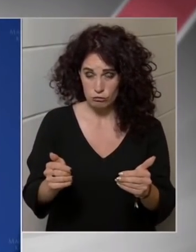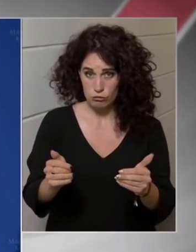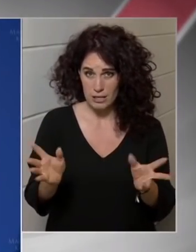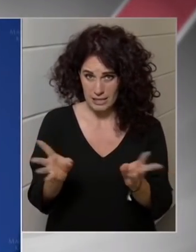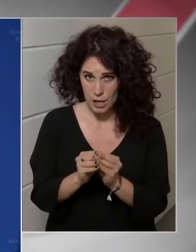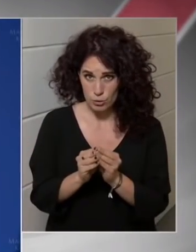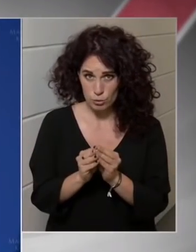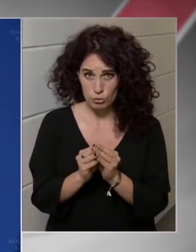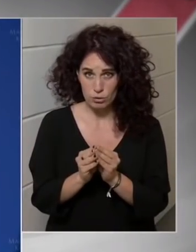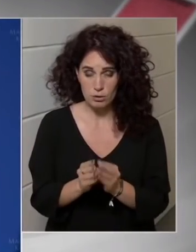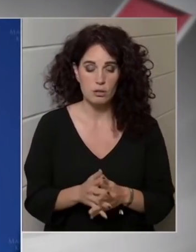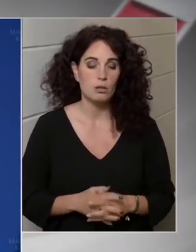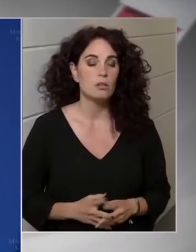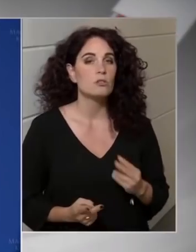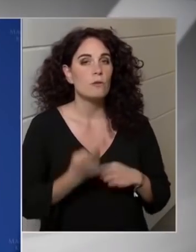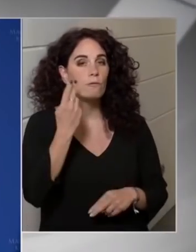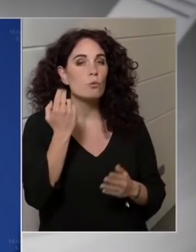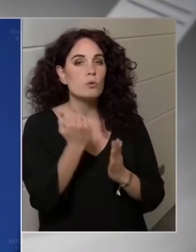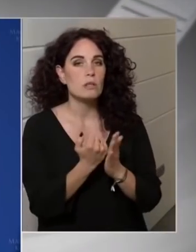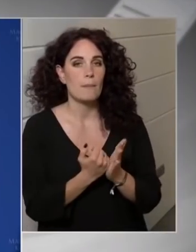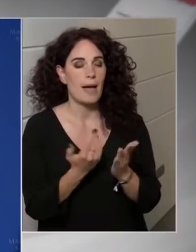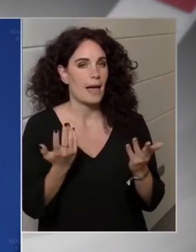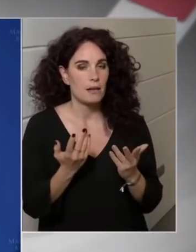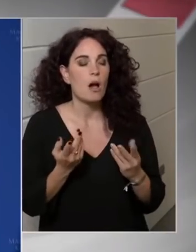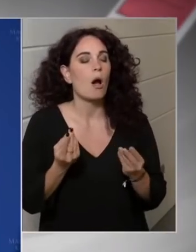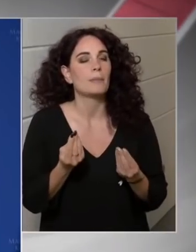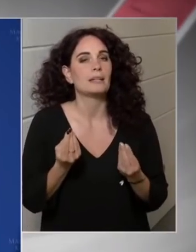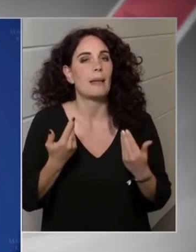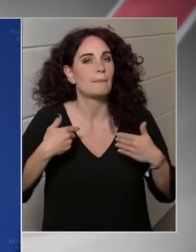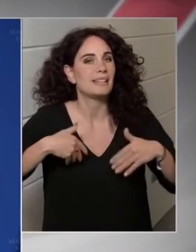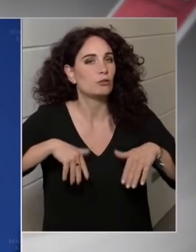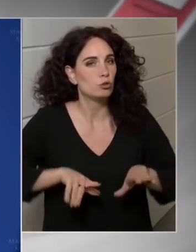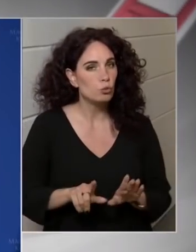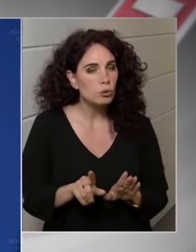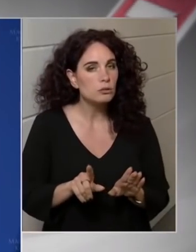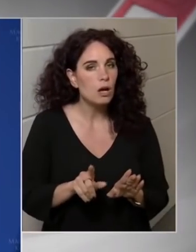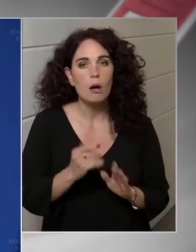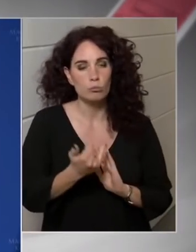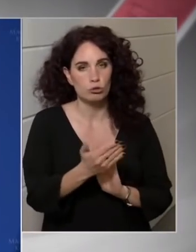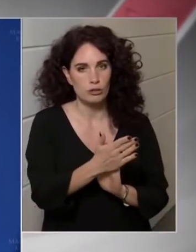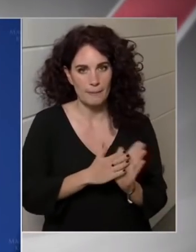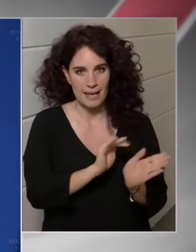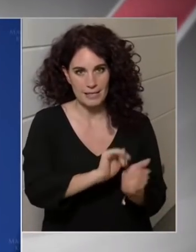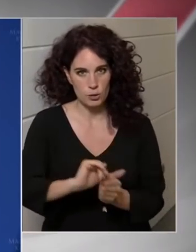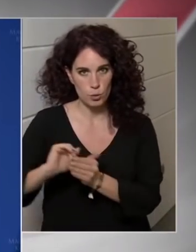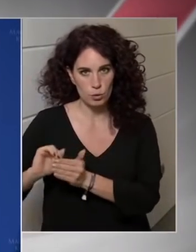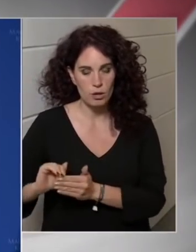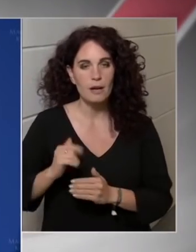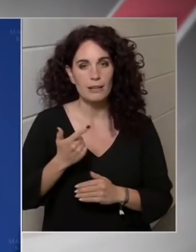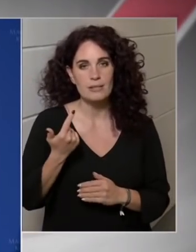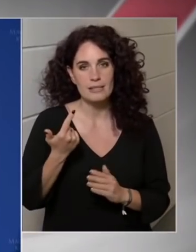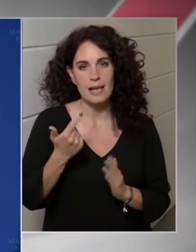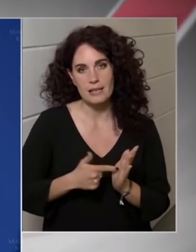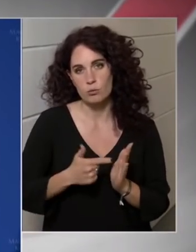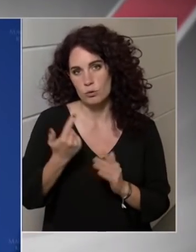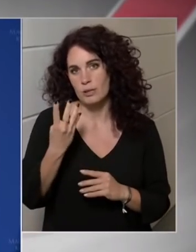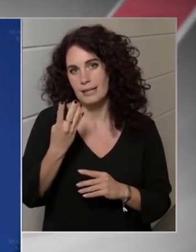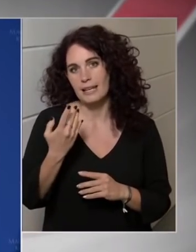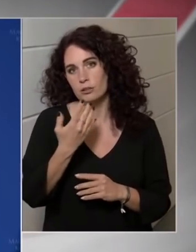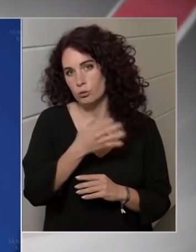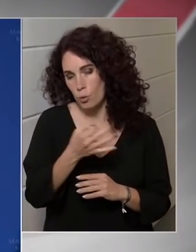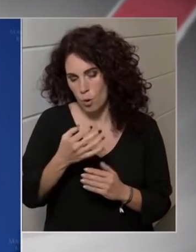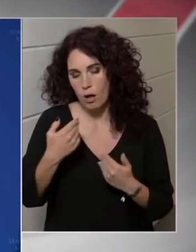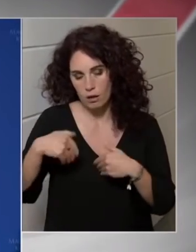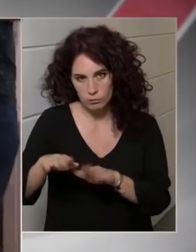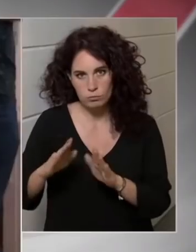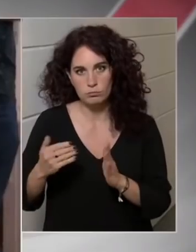együtt? Főszabályként, ami nem indult el, abban most nem kezdünk bele. 24-től természetesen mindezekre van lehetőség.